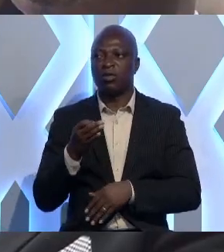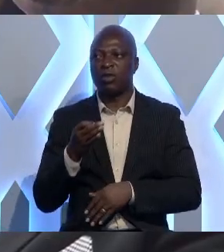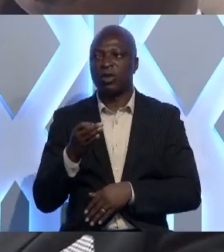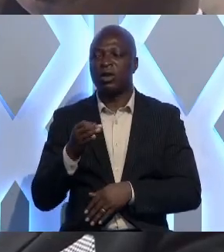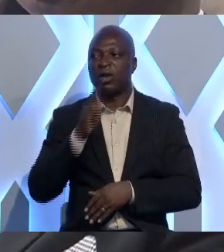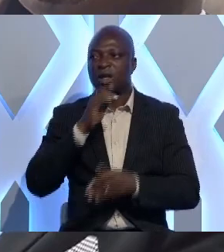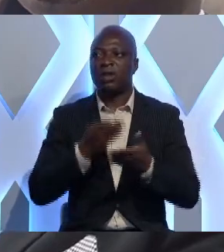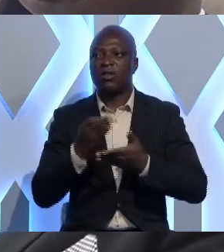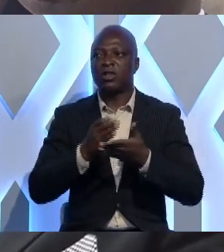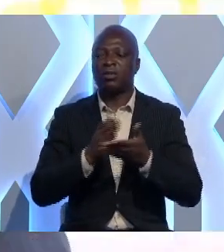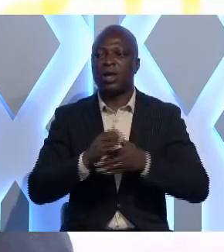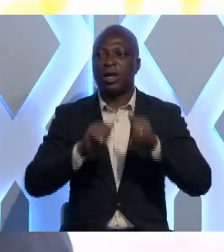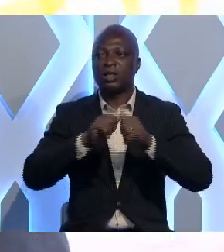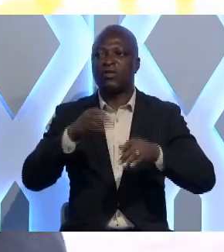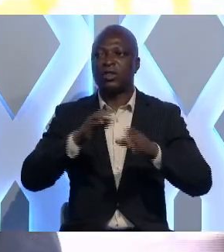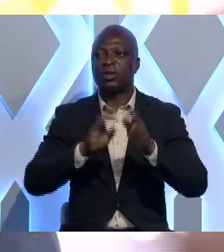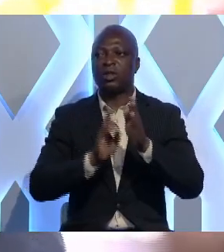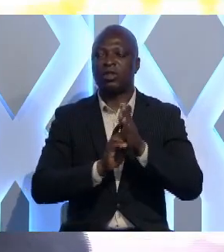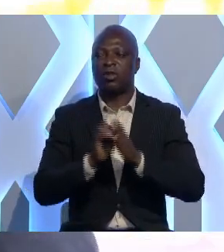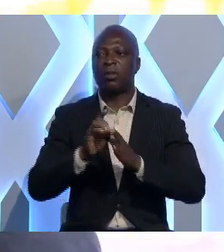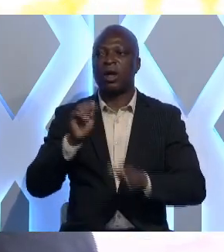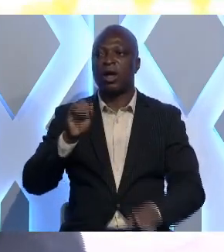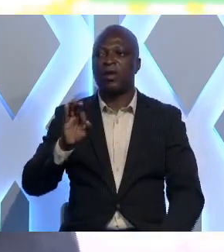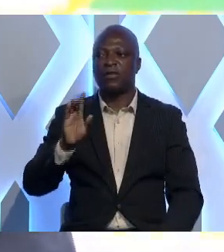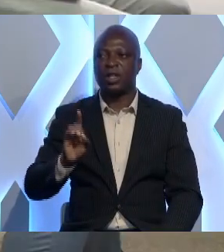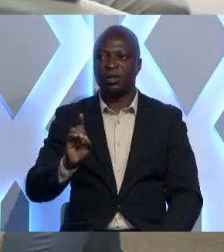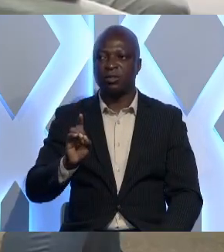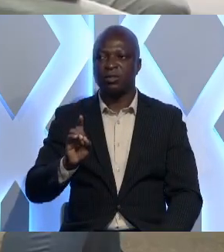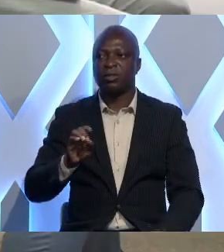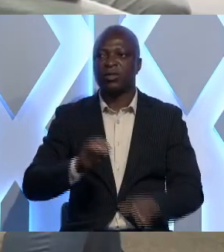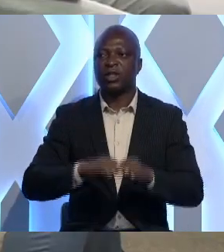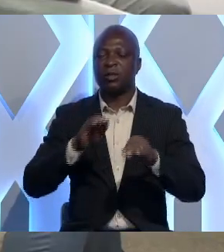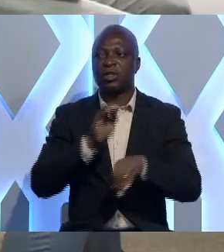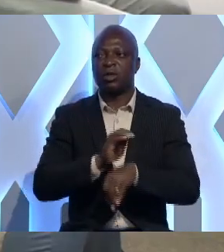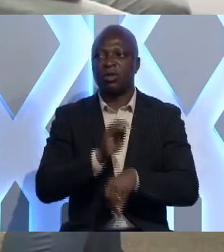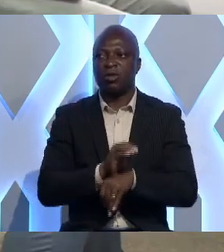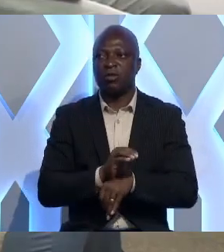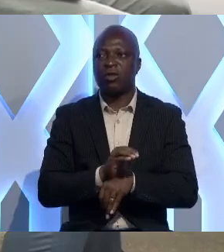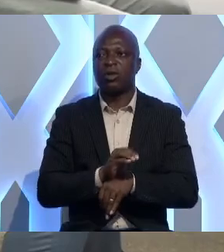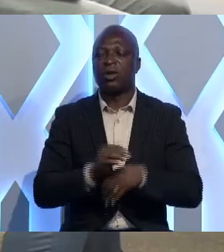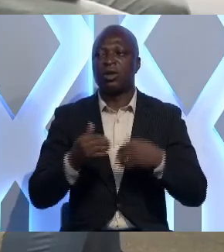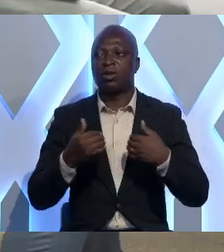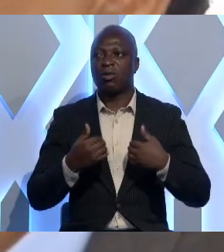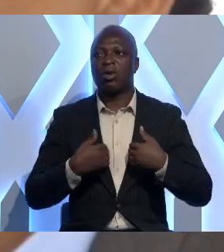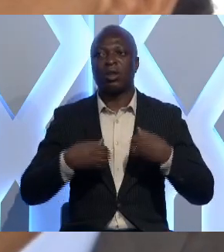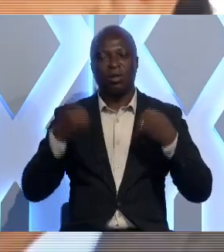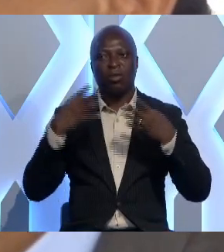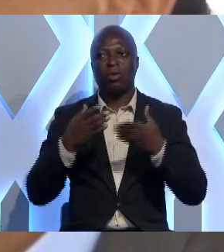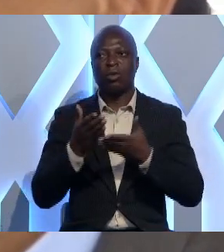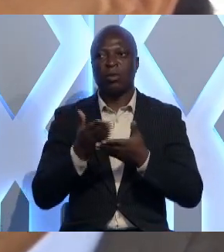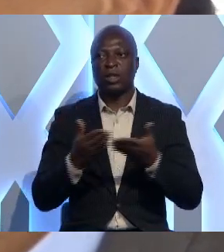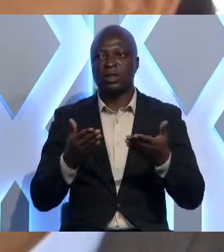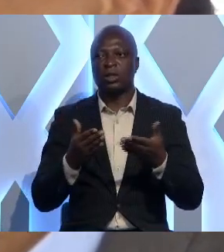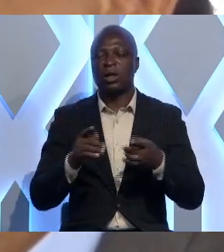Il est financé par l'Agence française de développement. Dans sa mise en œuvre, il comprend plusieurs volets.